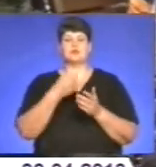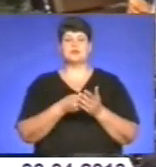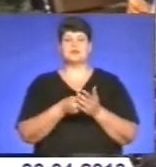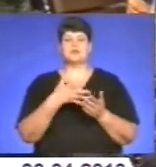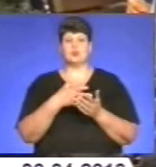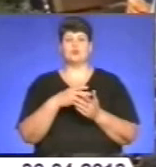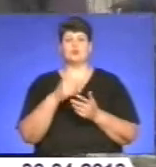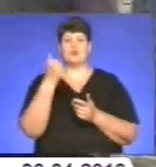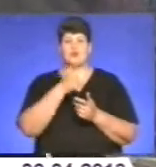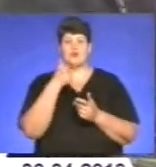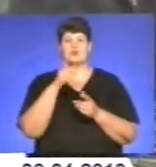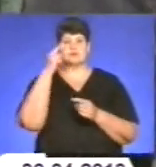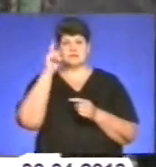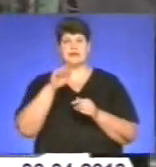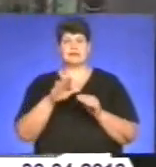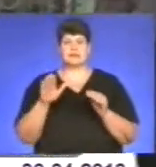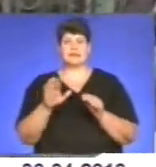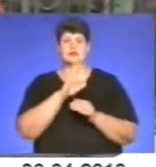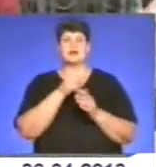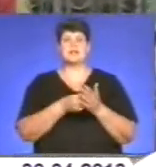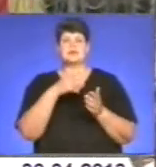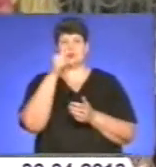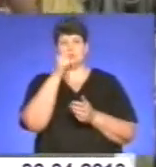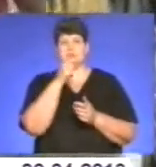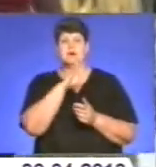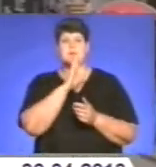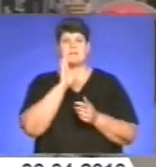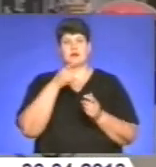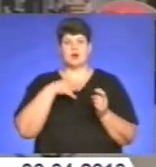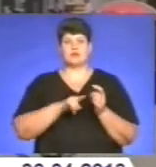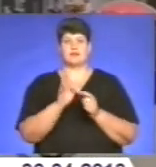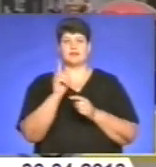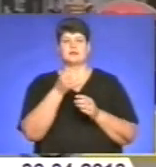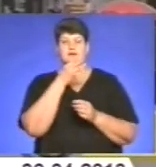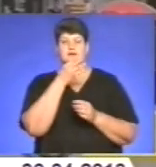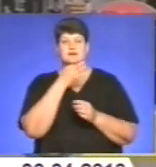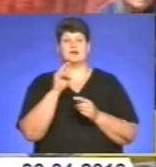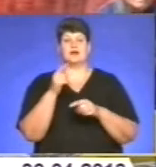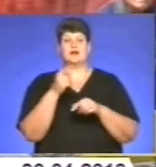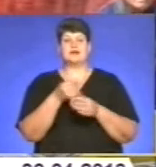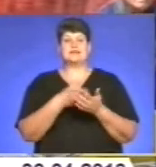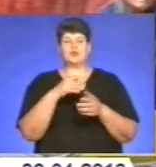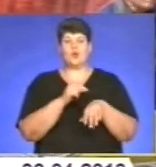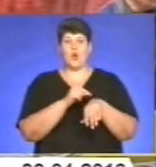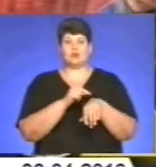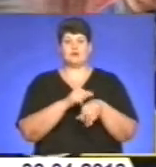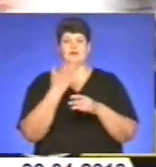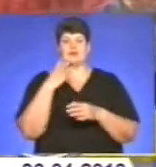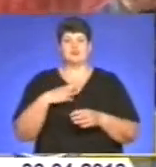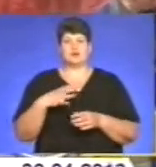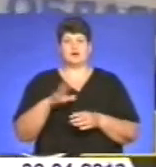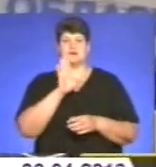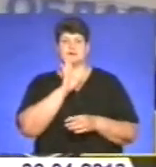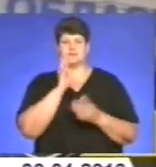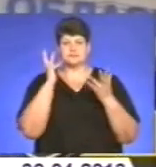залишився на наступний рік. Ціну місяця – матір, яка народила передчасно. Ціну години – закохане, який чекає свою кохану. А ціну